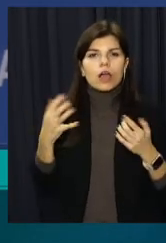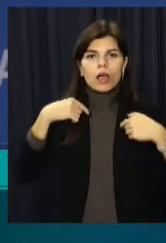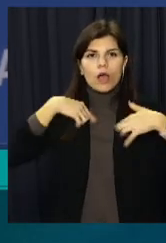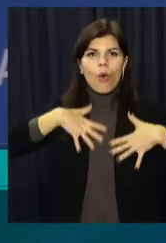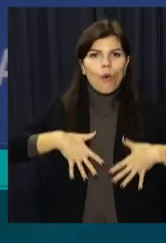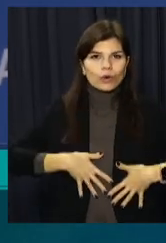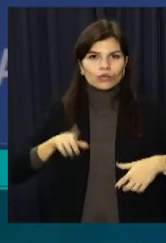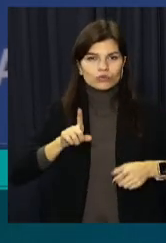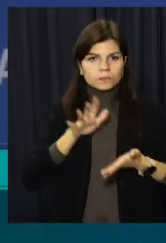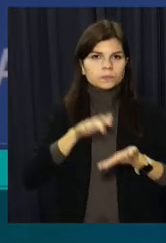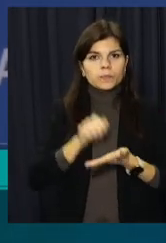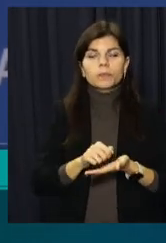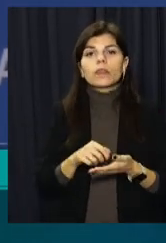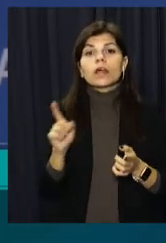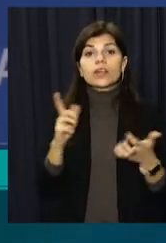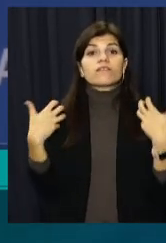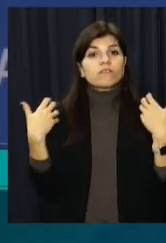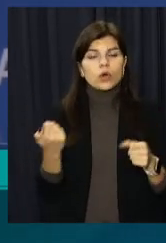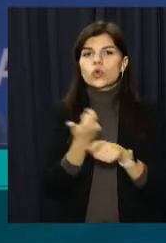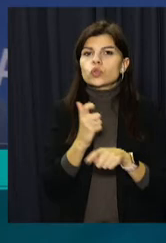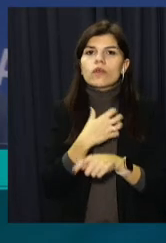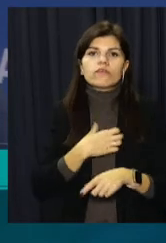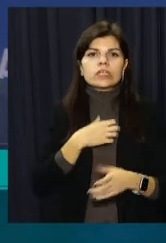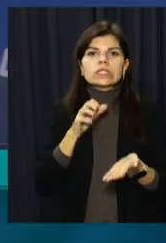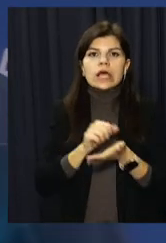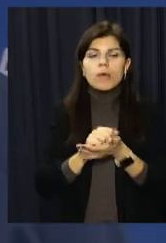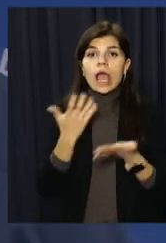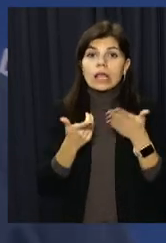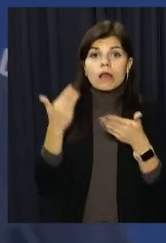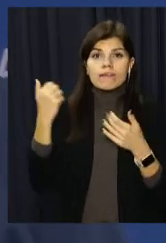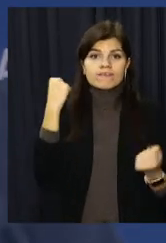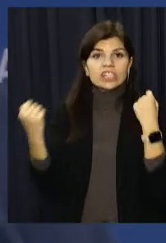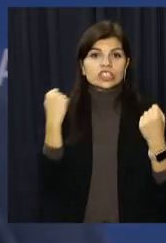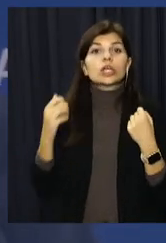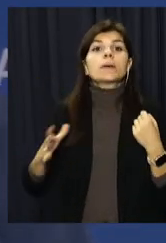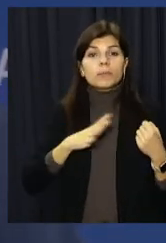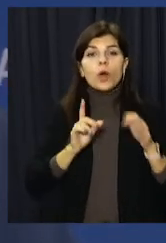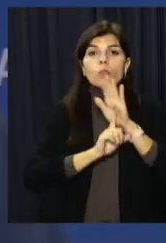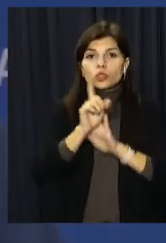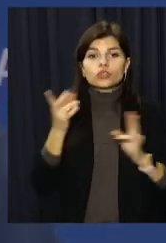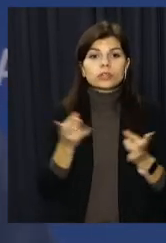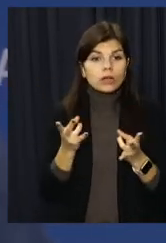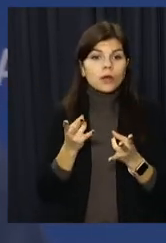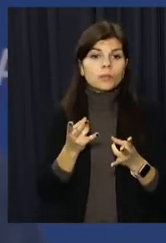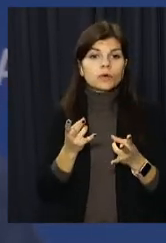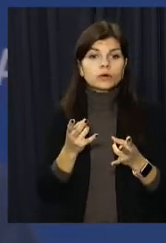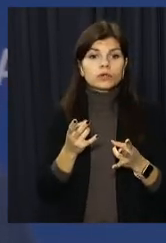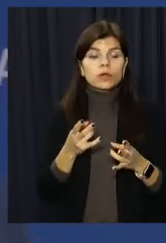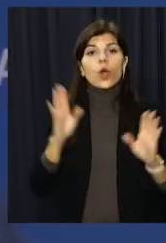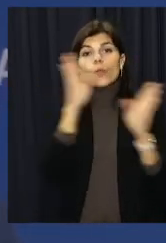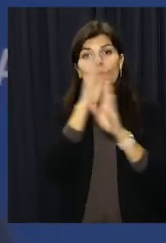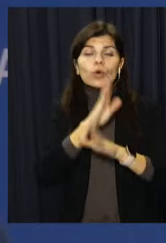людини. Для видуження дуже важливо займатися фізичною активністю. Починати треба із піших